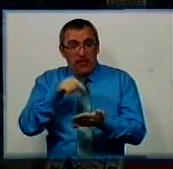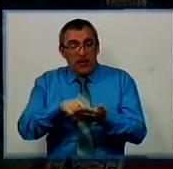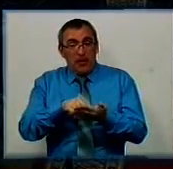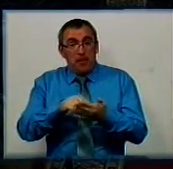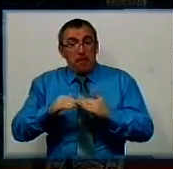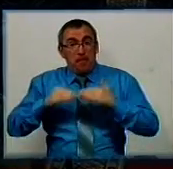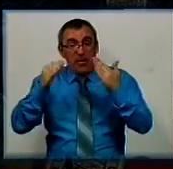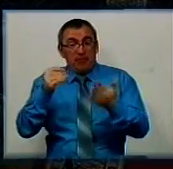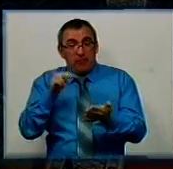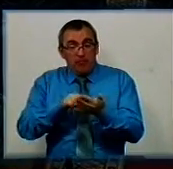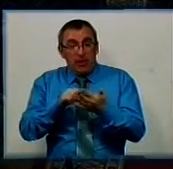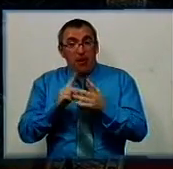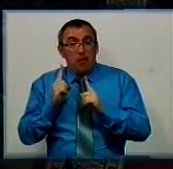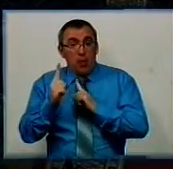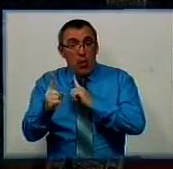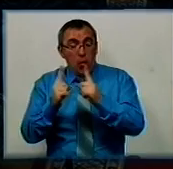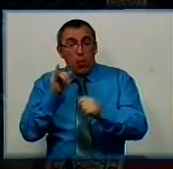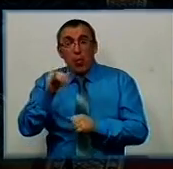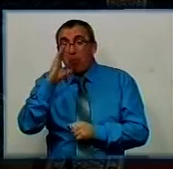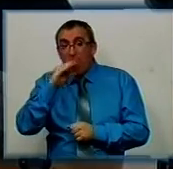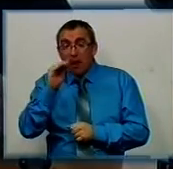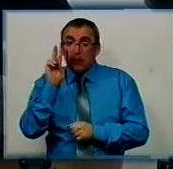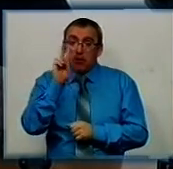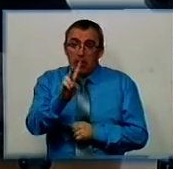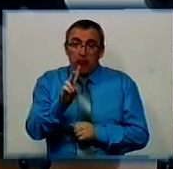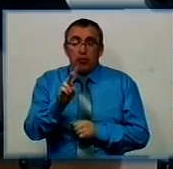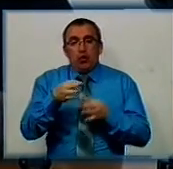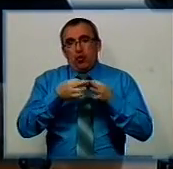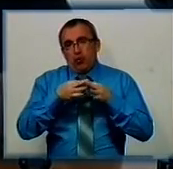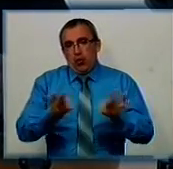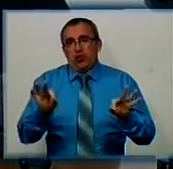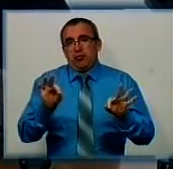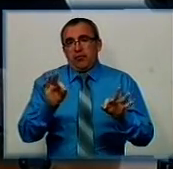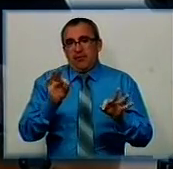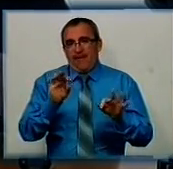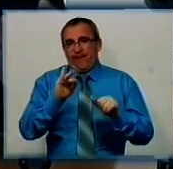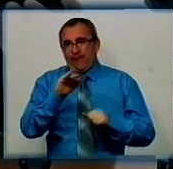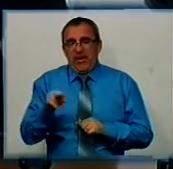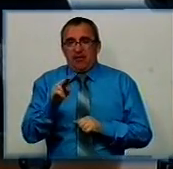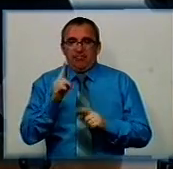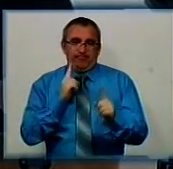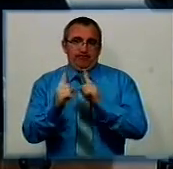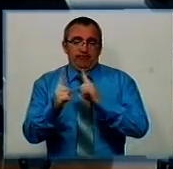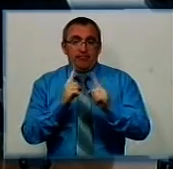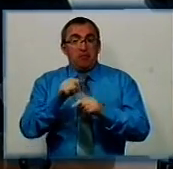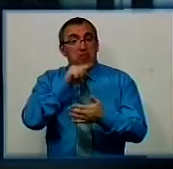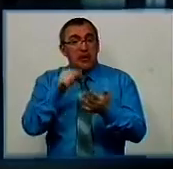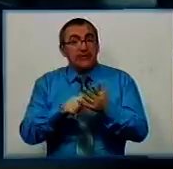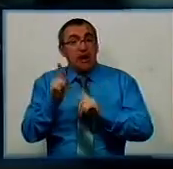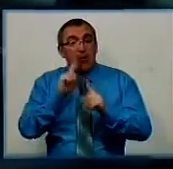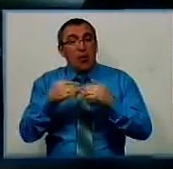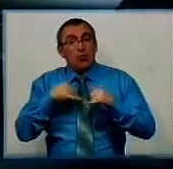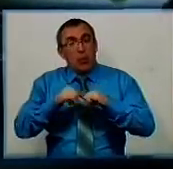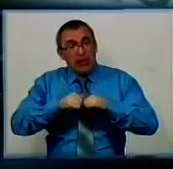у зв'язку з підвищенням тарифів на проїзд у маршрутках, тролейбуси стали найдоступнішим видом громадського транспорту. Тому міська влада хотіла би його